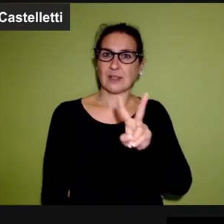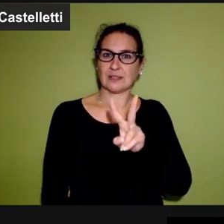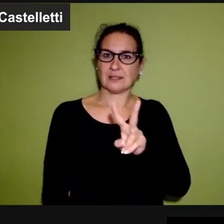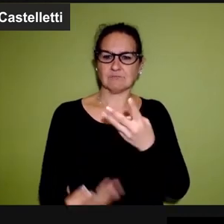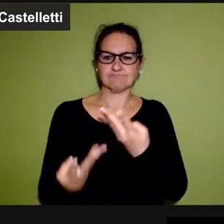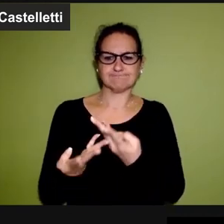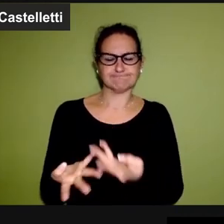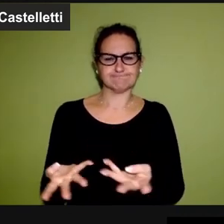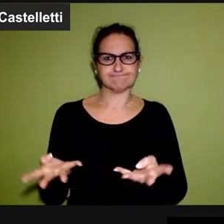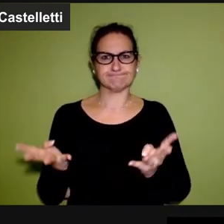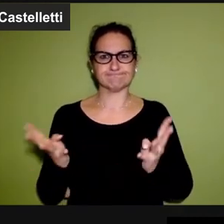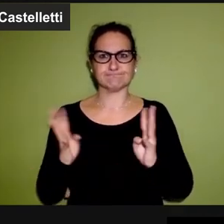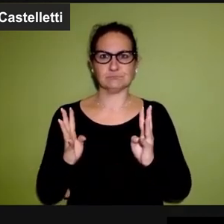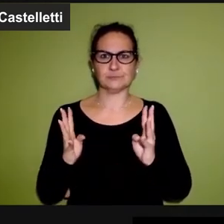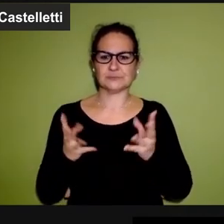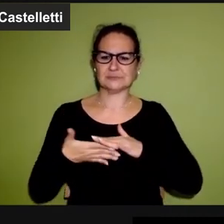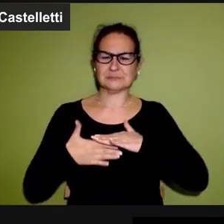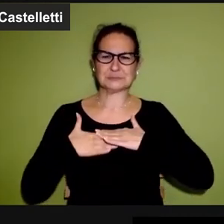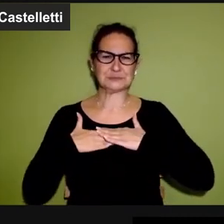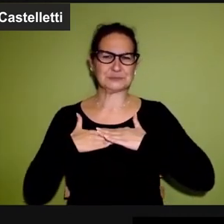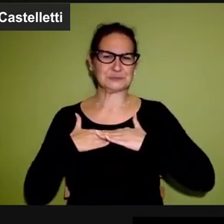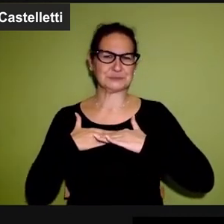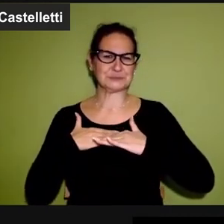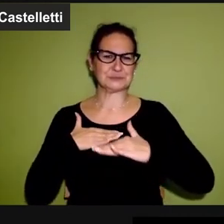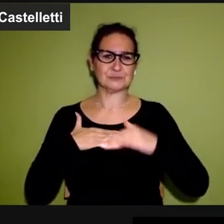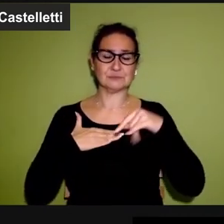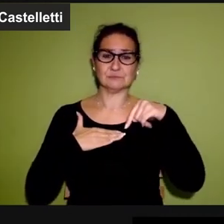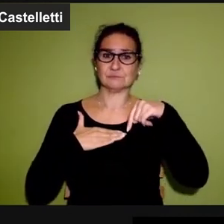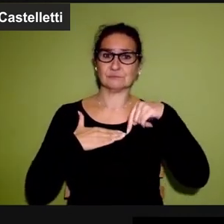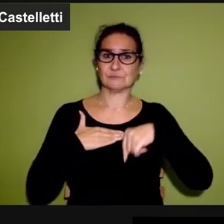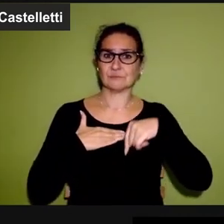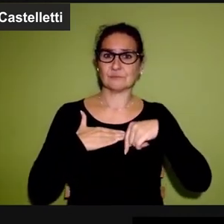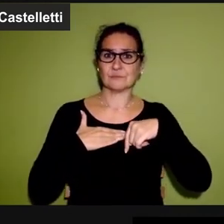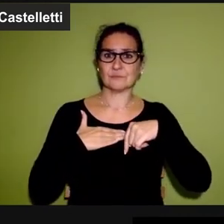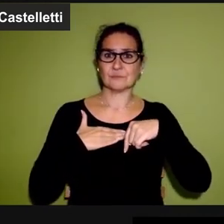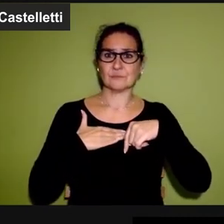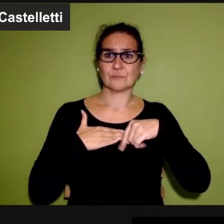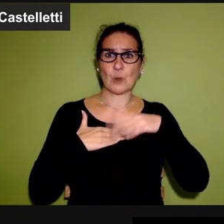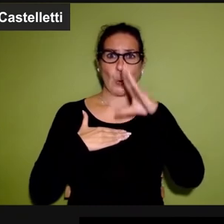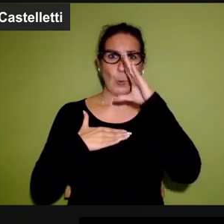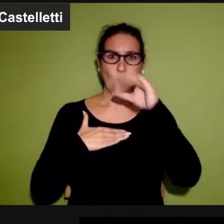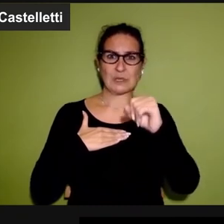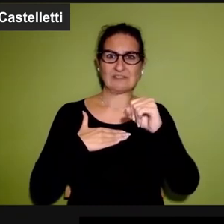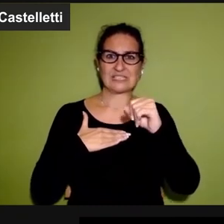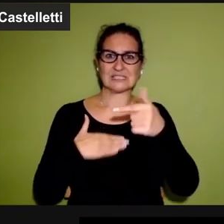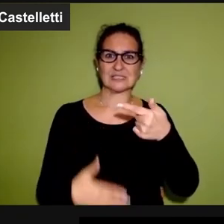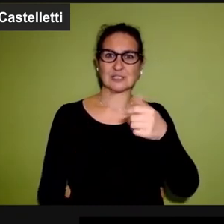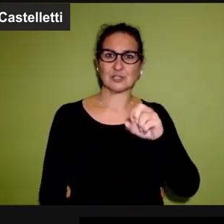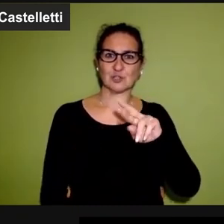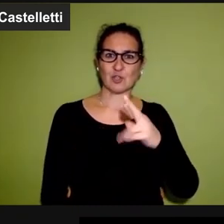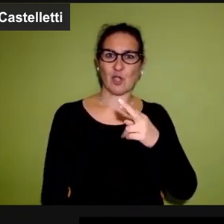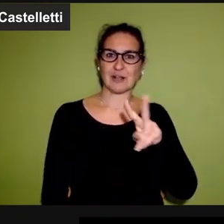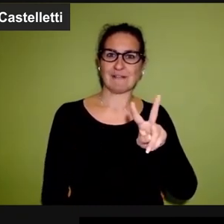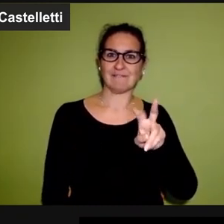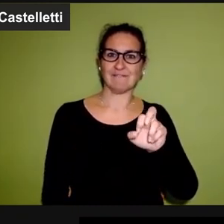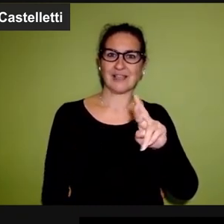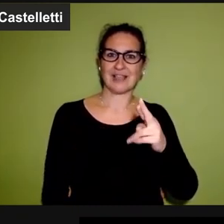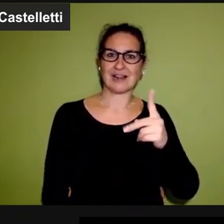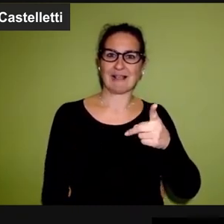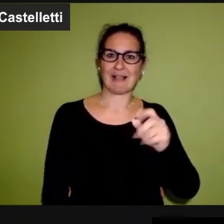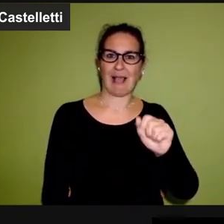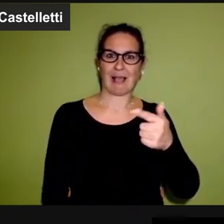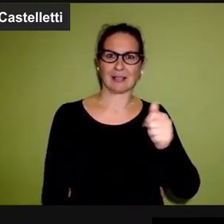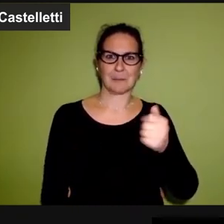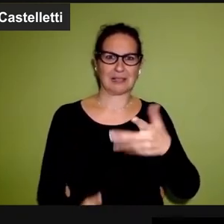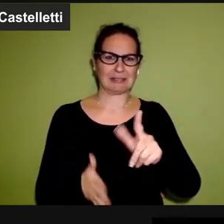di fronte ai giovani su una gigantesca spianata dove ora c'è l'Università di Tor Vergata,